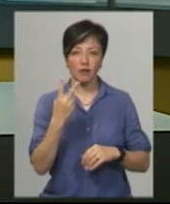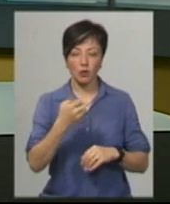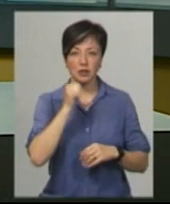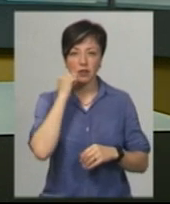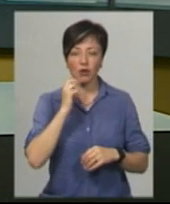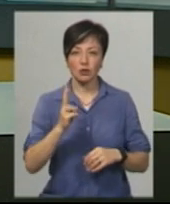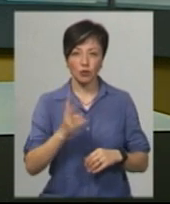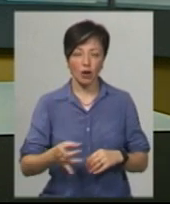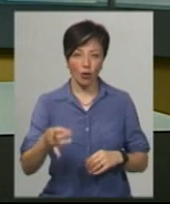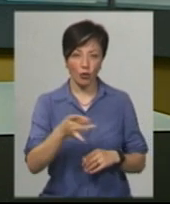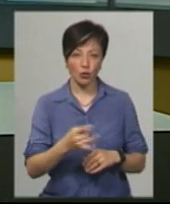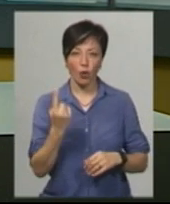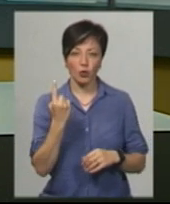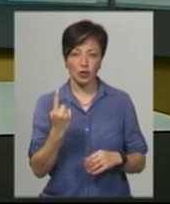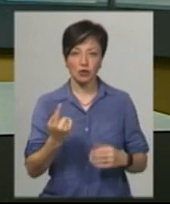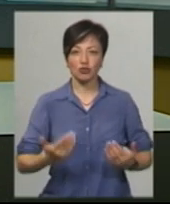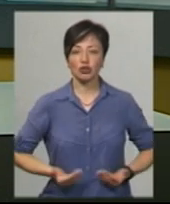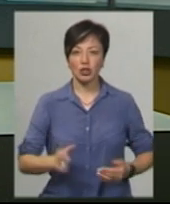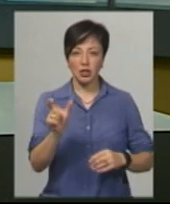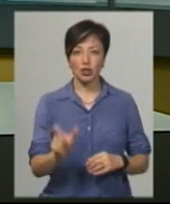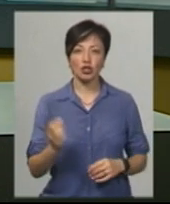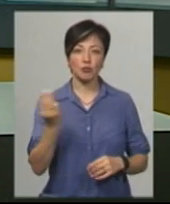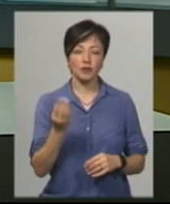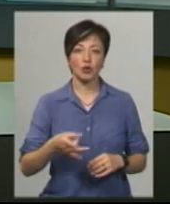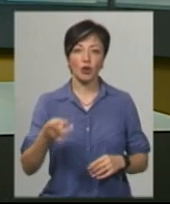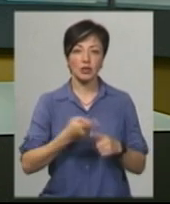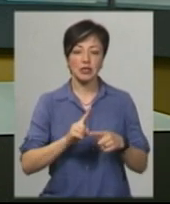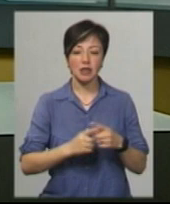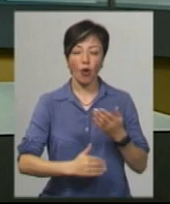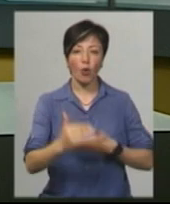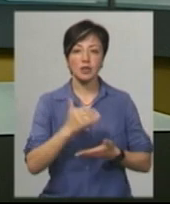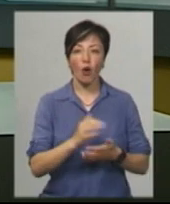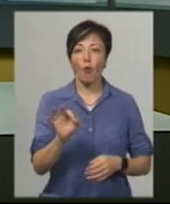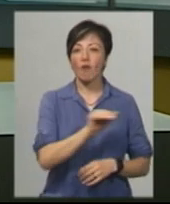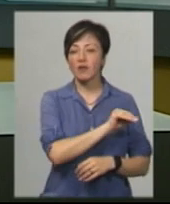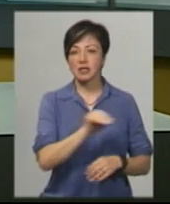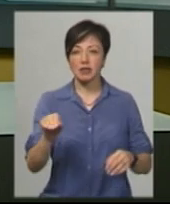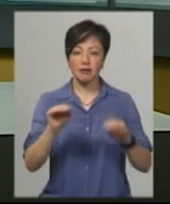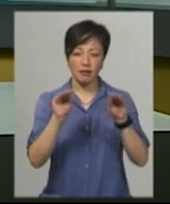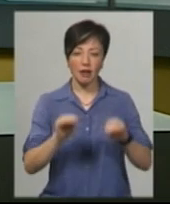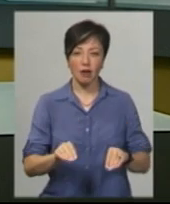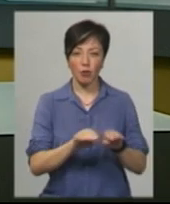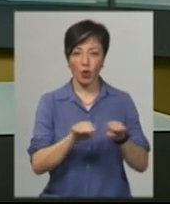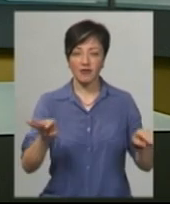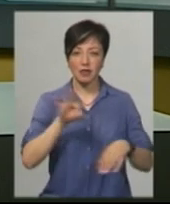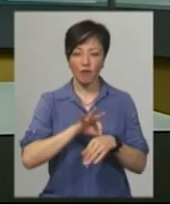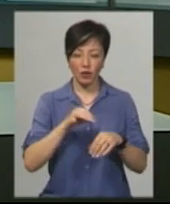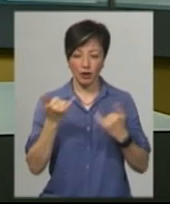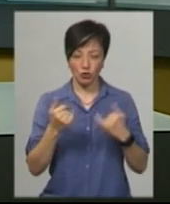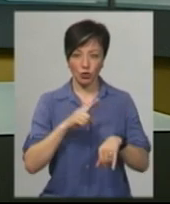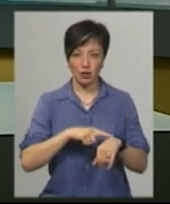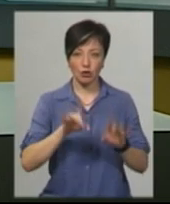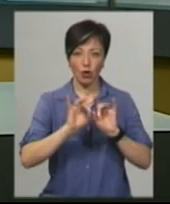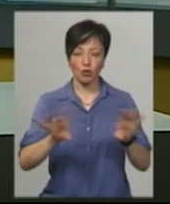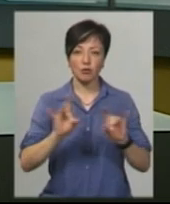з Старокостянтинівського району та один житель Шепетівського району. Це останні офіційні дані про рівень захворюваності на цю годину. Про це